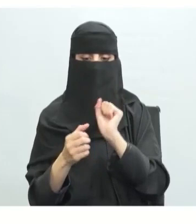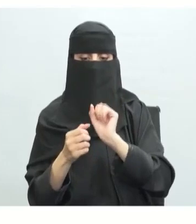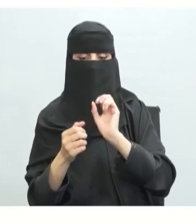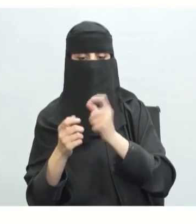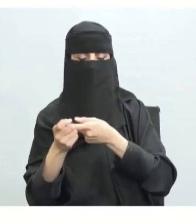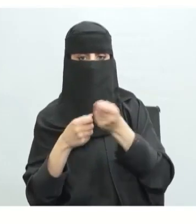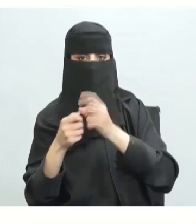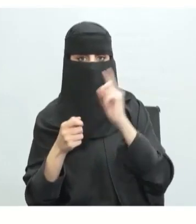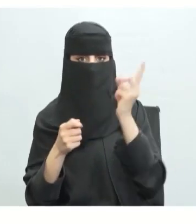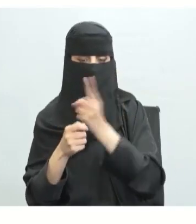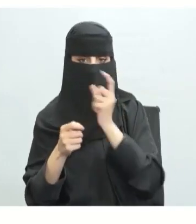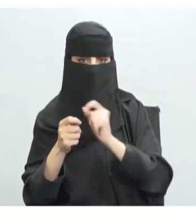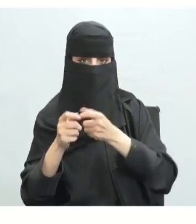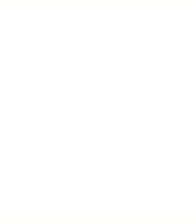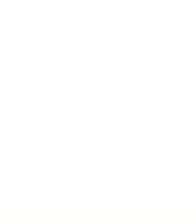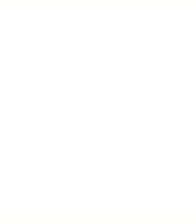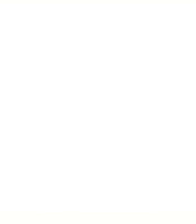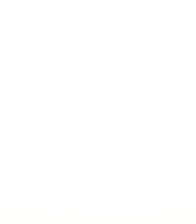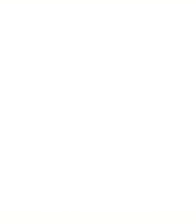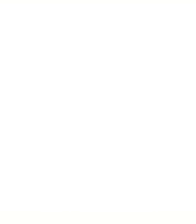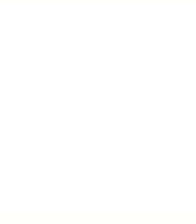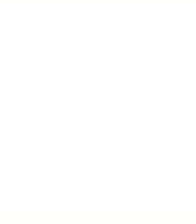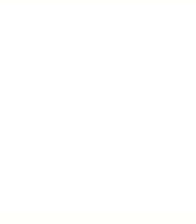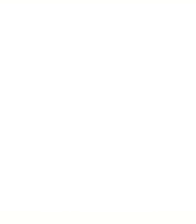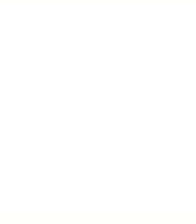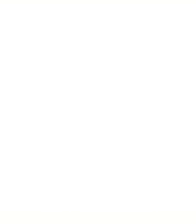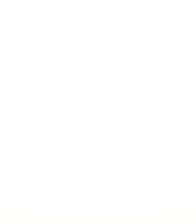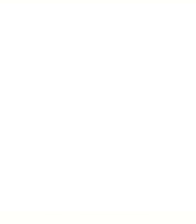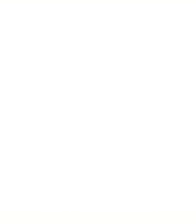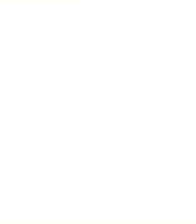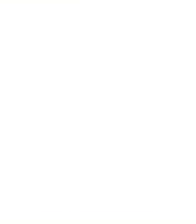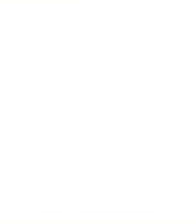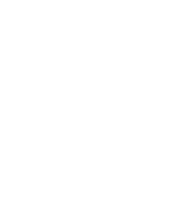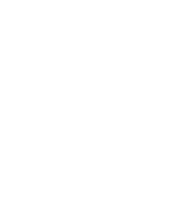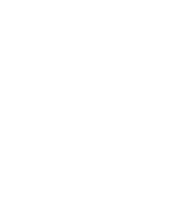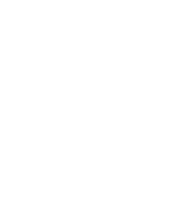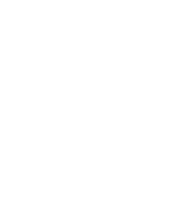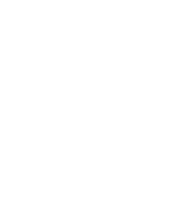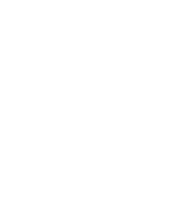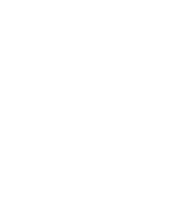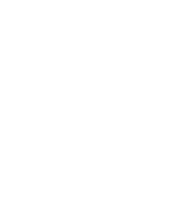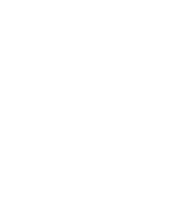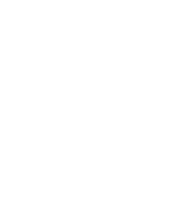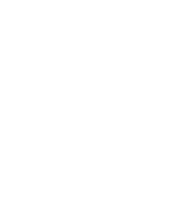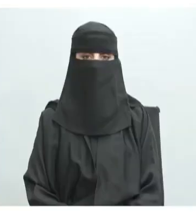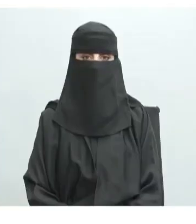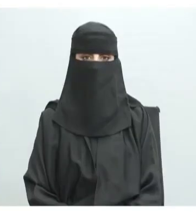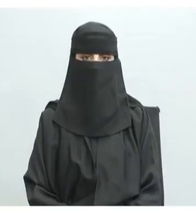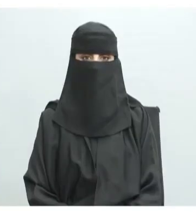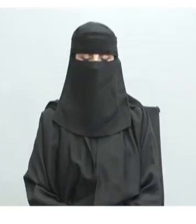تديرها الدولة يختلف كليا عن تلك التي يديرها القطاع الخاص التميل الكفة لصالح القطاع الخاص